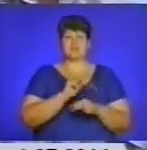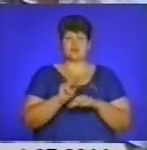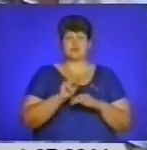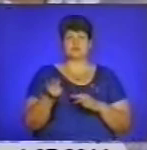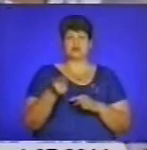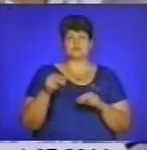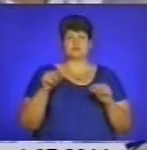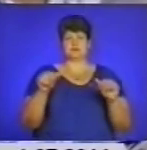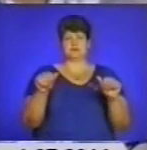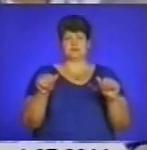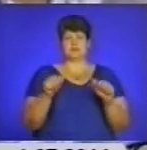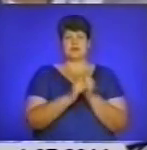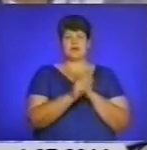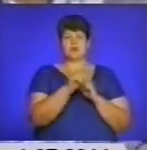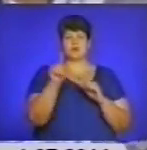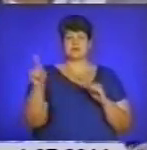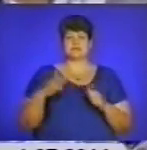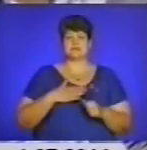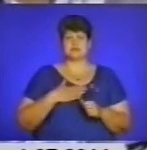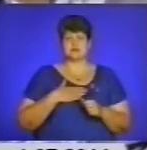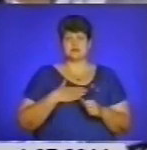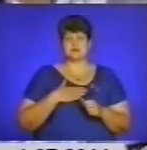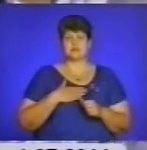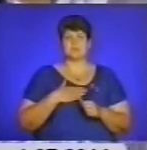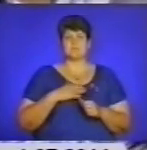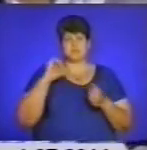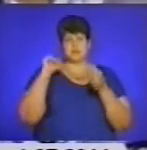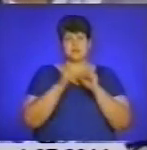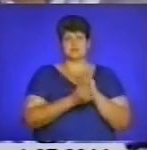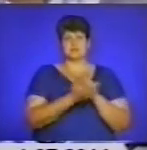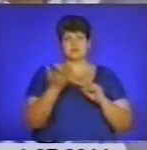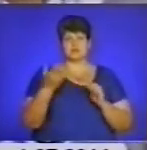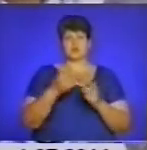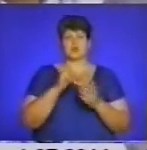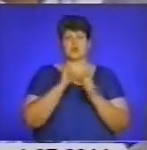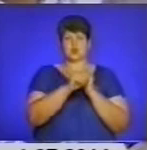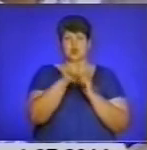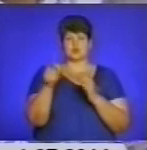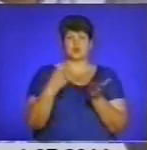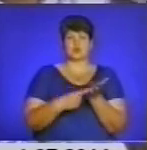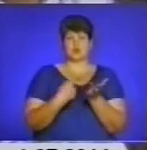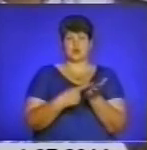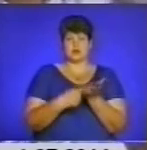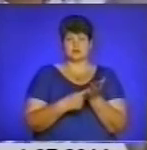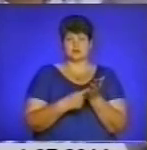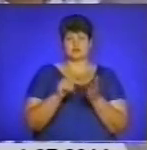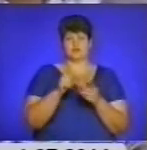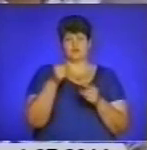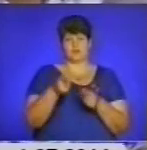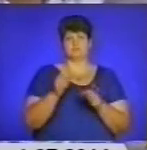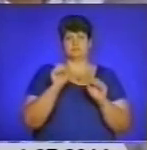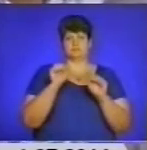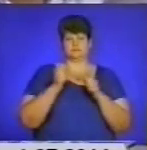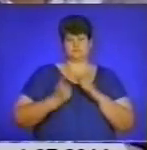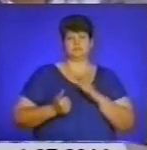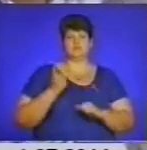землі. Хай кожен з вас пам'ятає про них і хай кожен з вас докаже, що ви гідні, тому